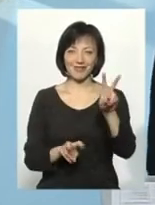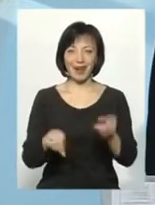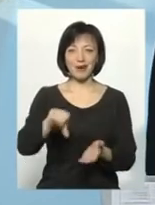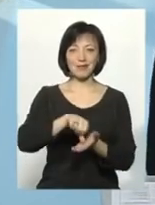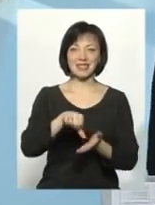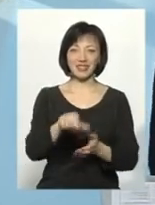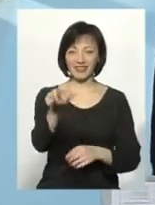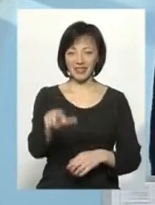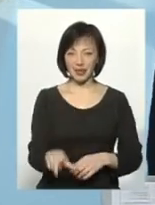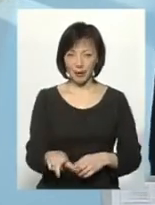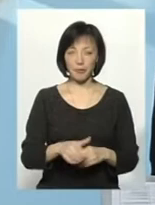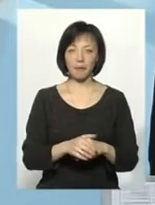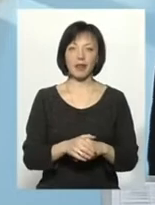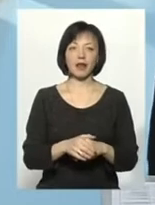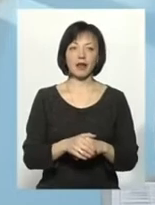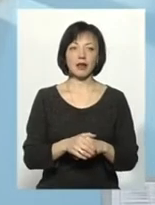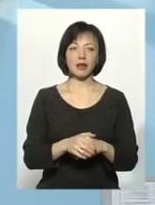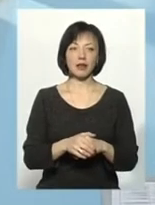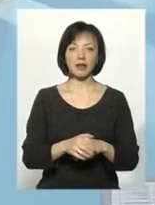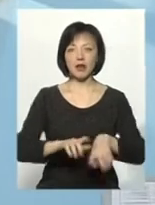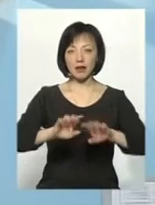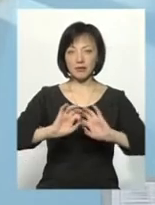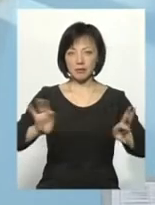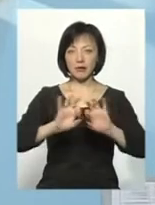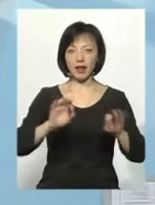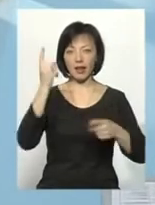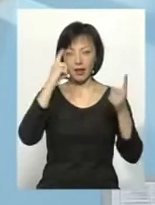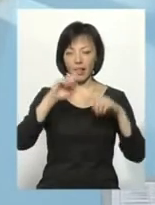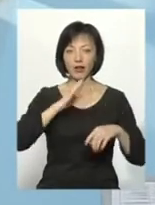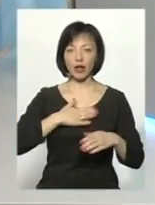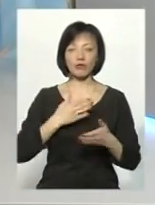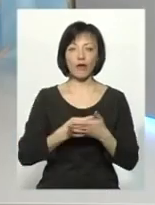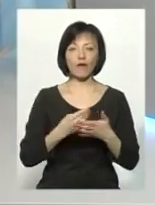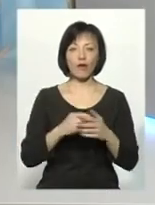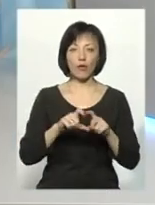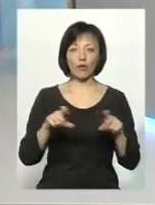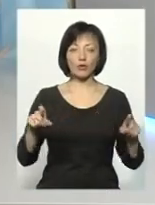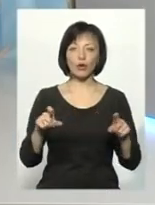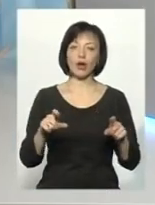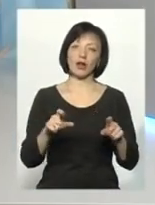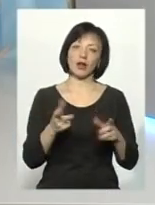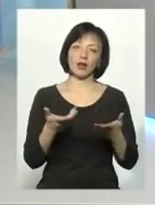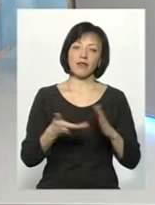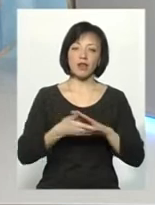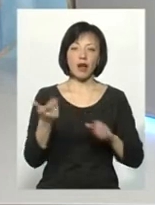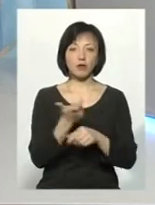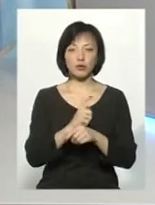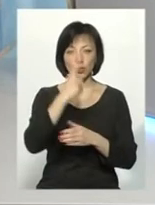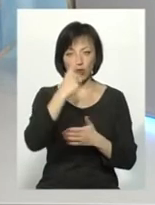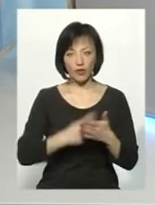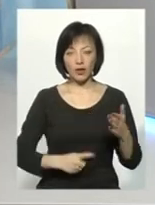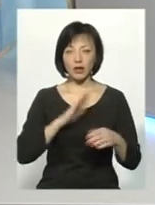амбасадори, ті, які несуть ідею основного фонду «Серце до серця» в люди, викликають більше довіри,